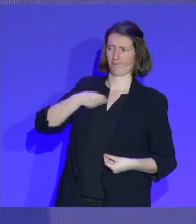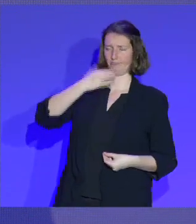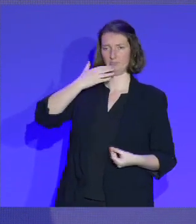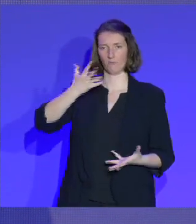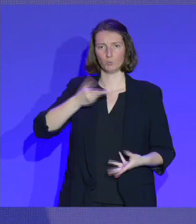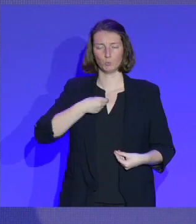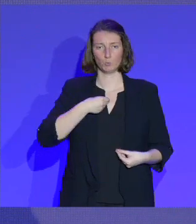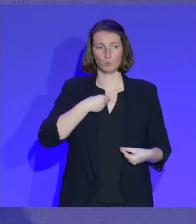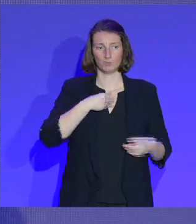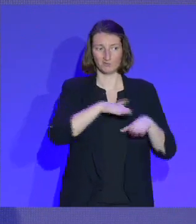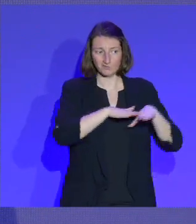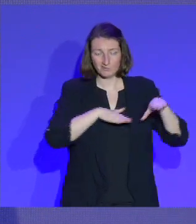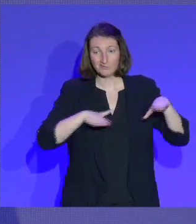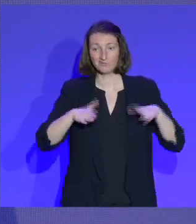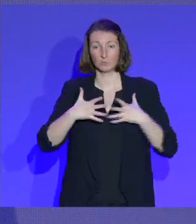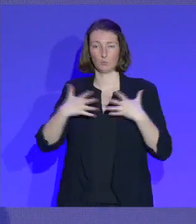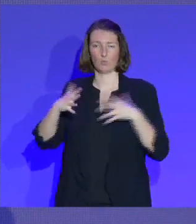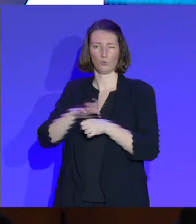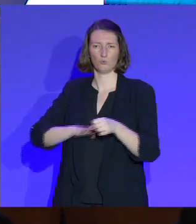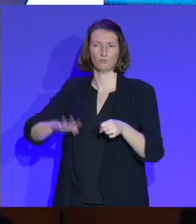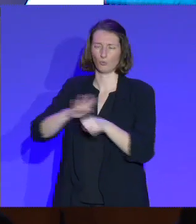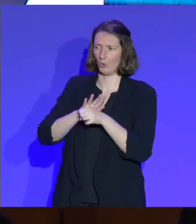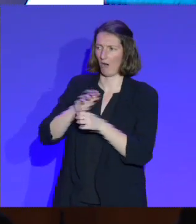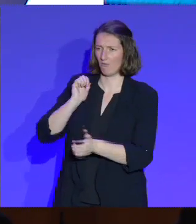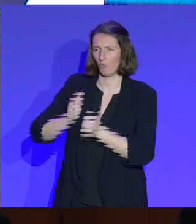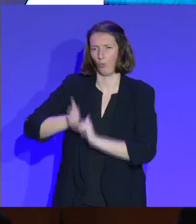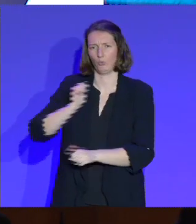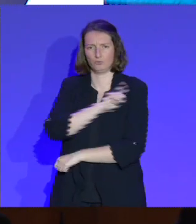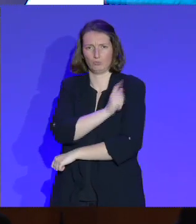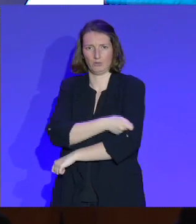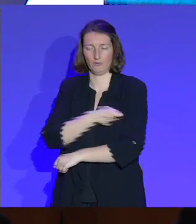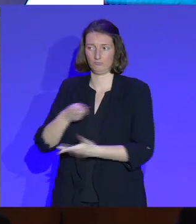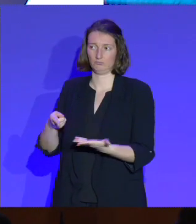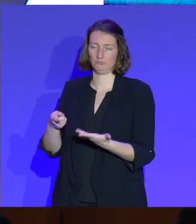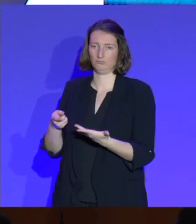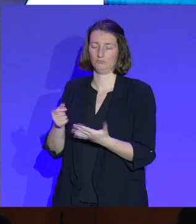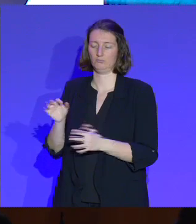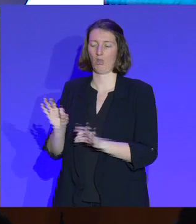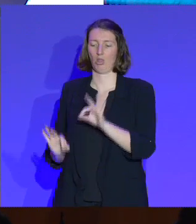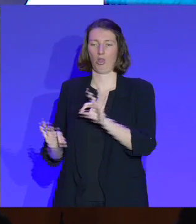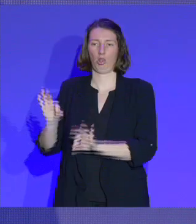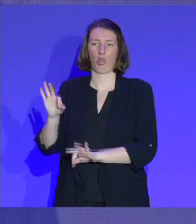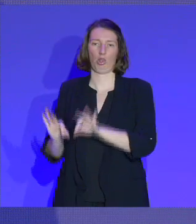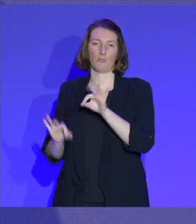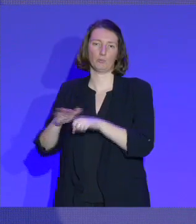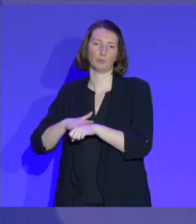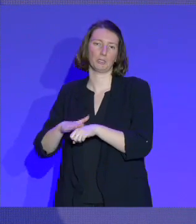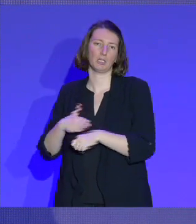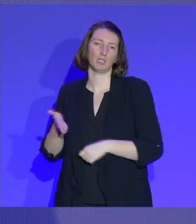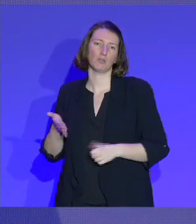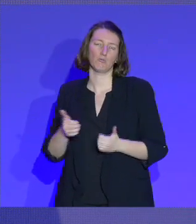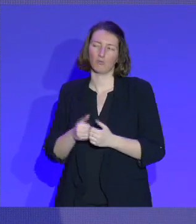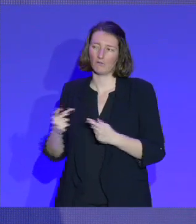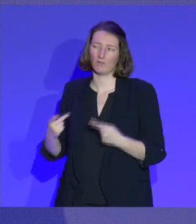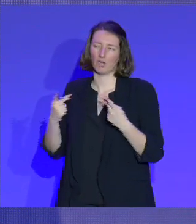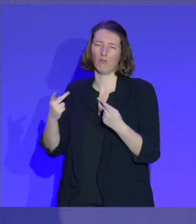des grandes compétitions sportives qui, clairement, sont instrumentalisées à des fins politiques et avec